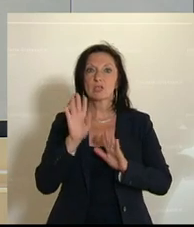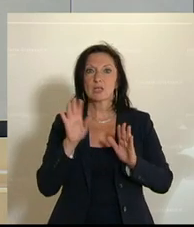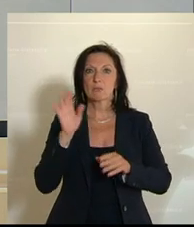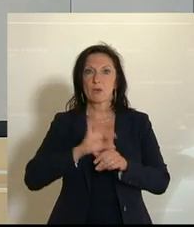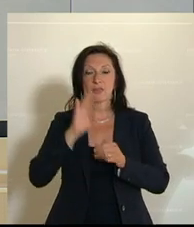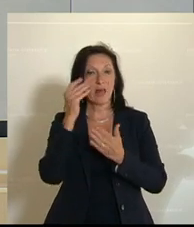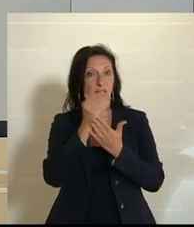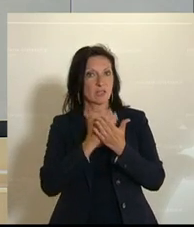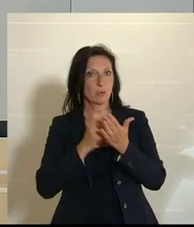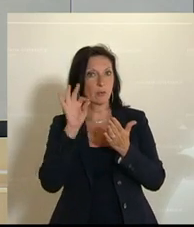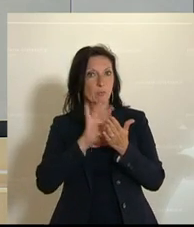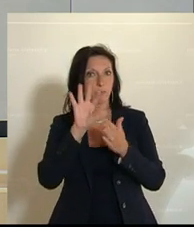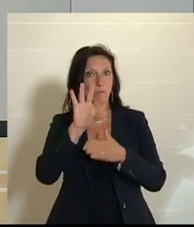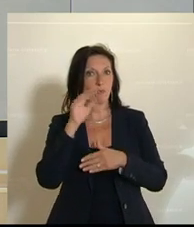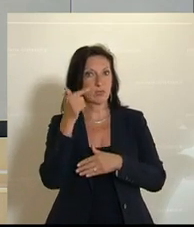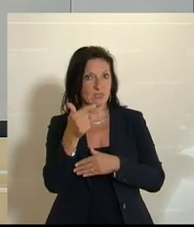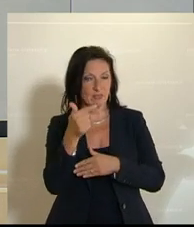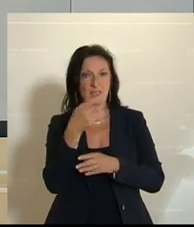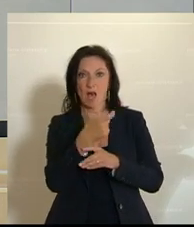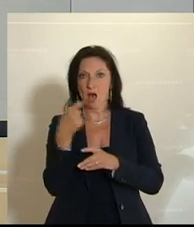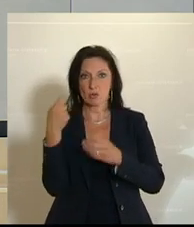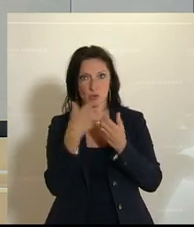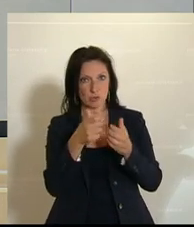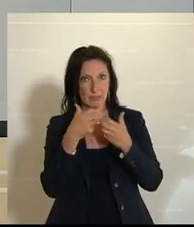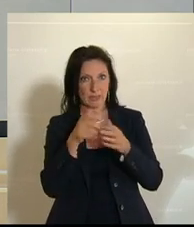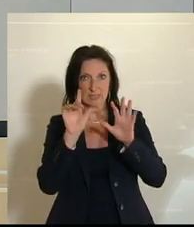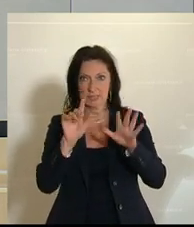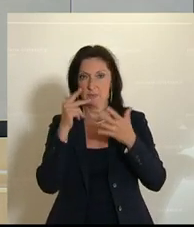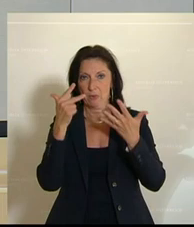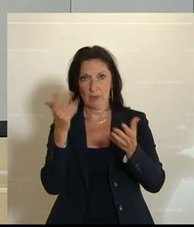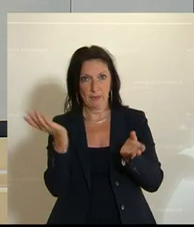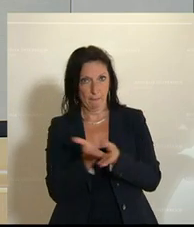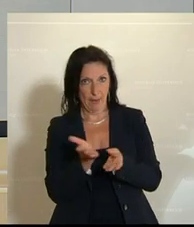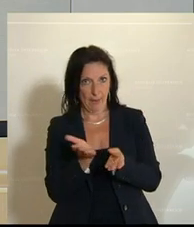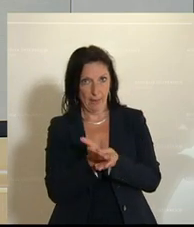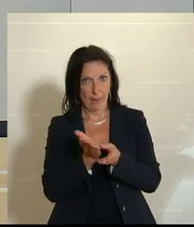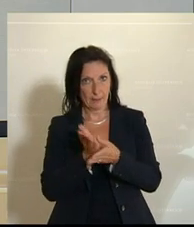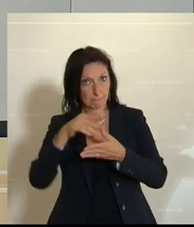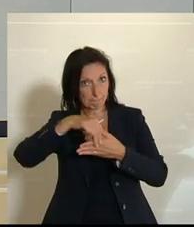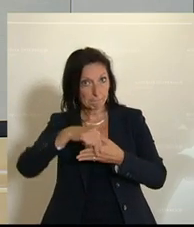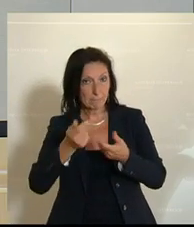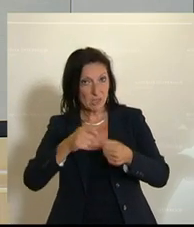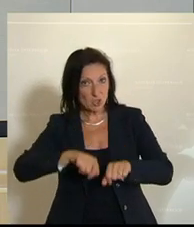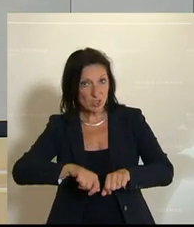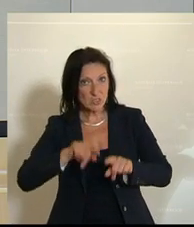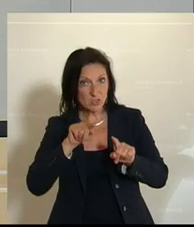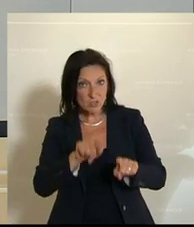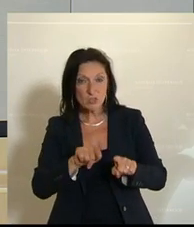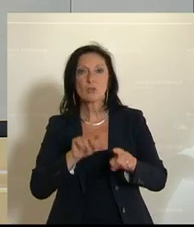Tagesordnungspunkt 25, die dem Ausschussbericht 87 der Beilagen angeschlossene Entschließung